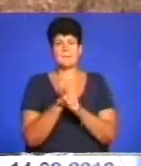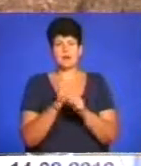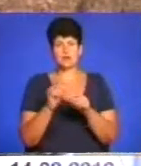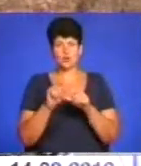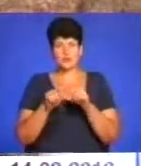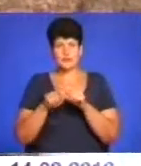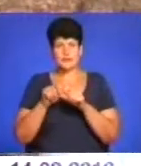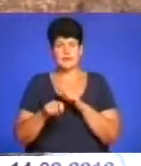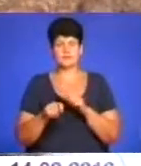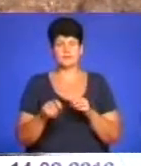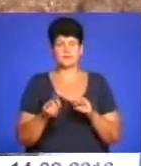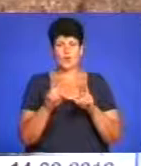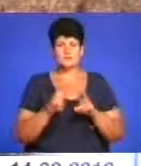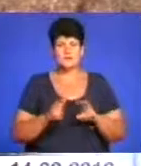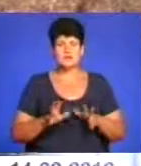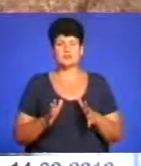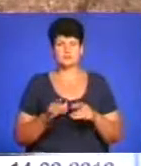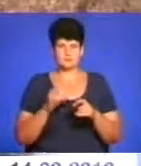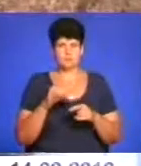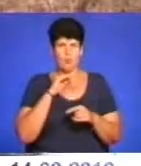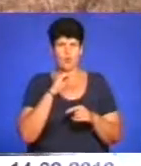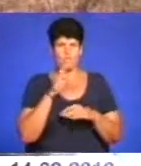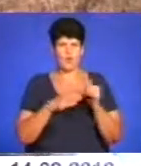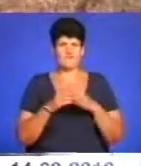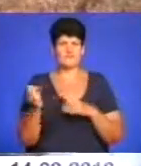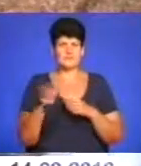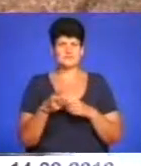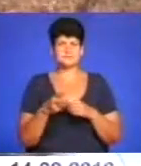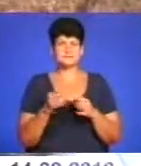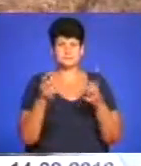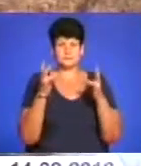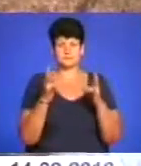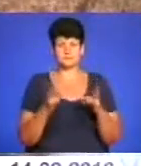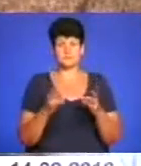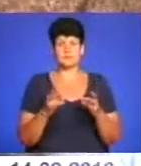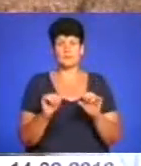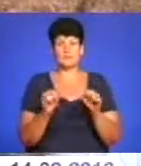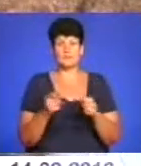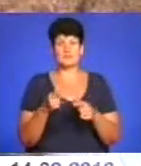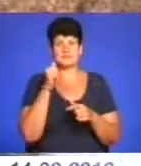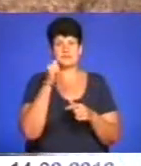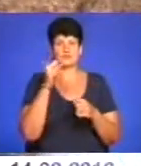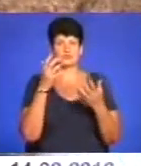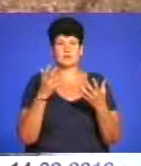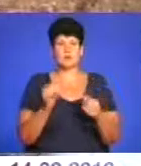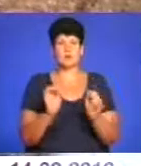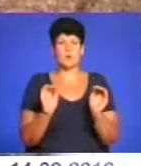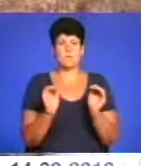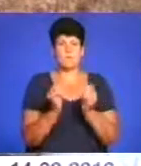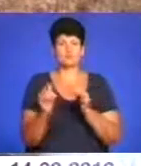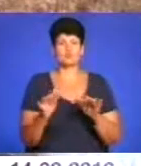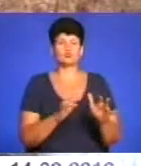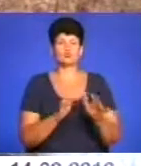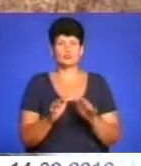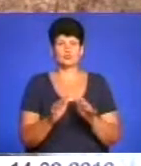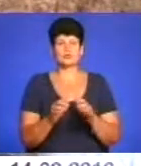професійне. І поки в екстремальному форматі, що ми робимо, це з завтрашнього дня, ми обмежуємо рух